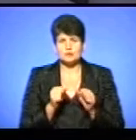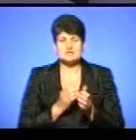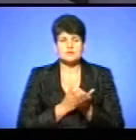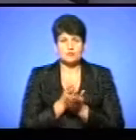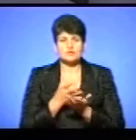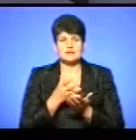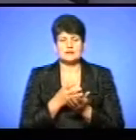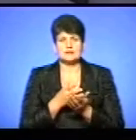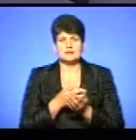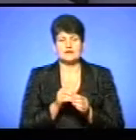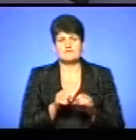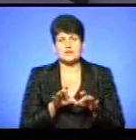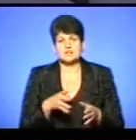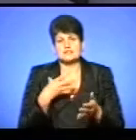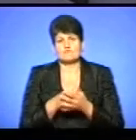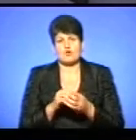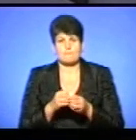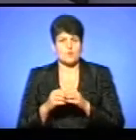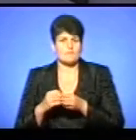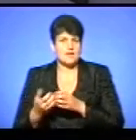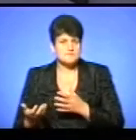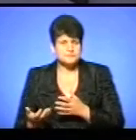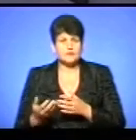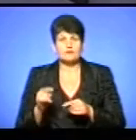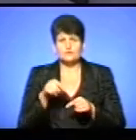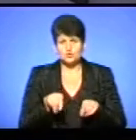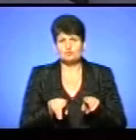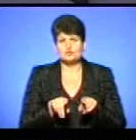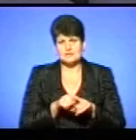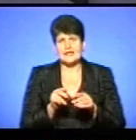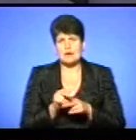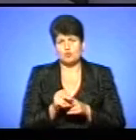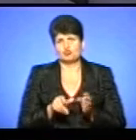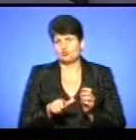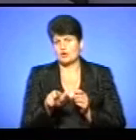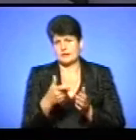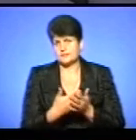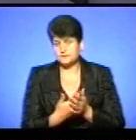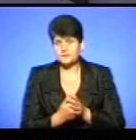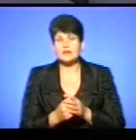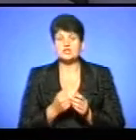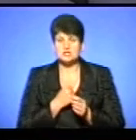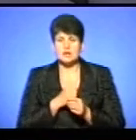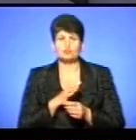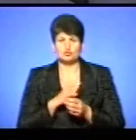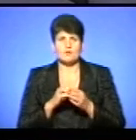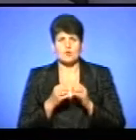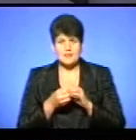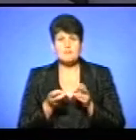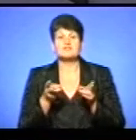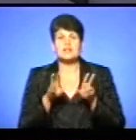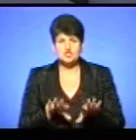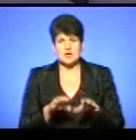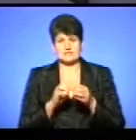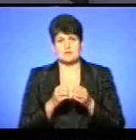інфраструктурних проблем, в тому числі ремонтом доріг. На жаль, так, була проблема, і вона лишається